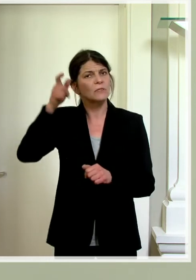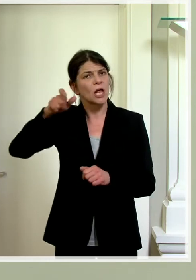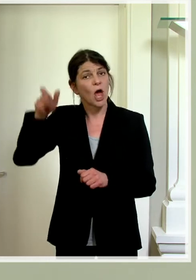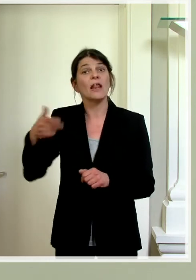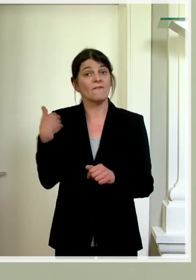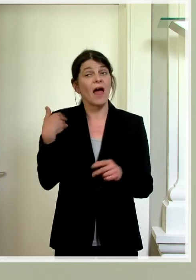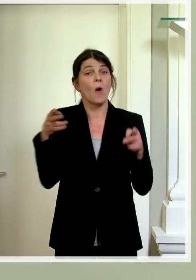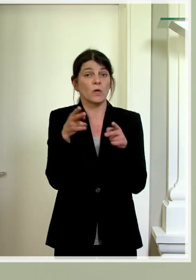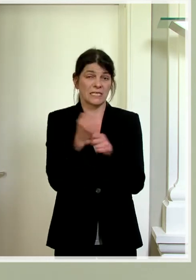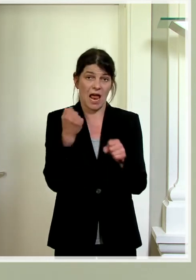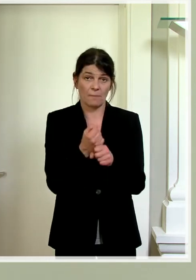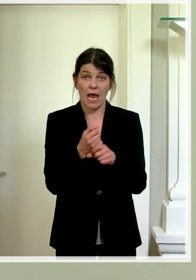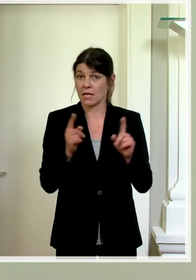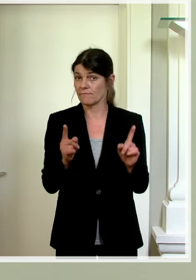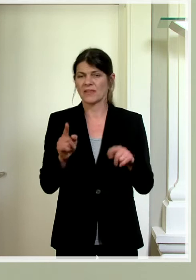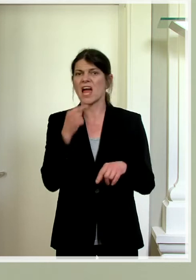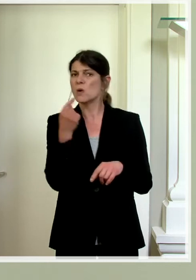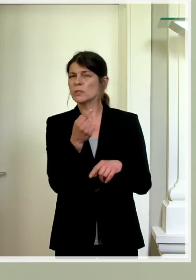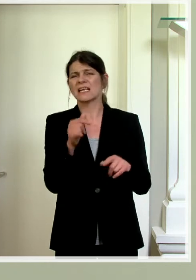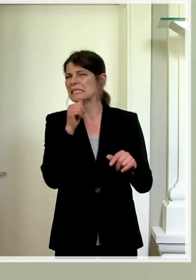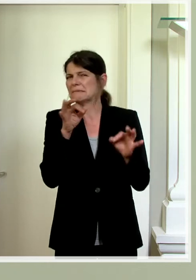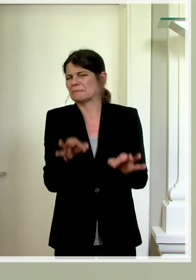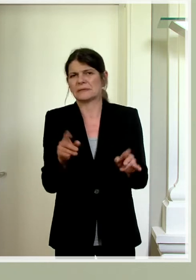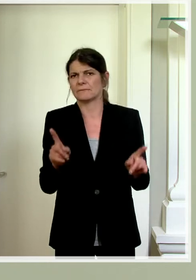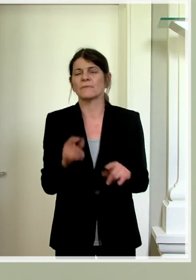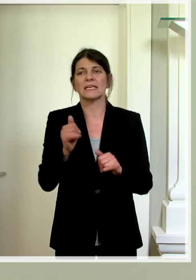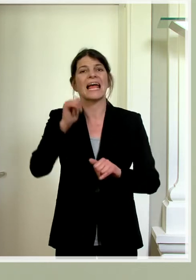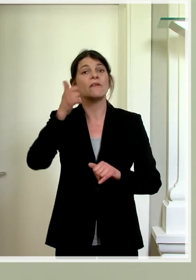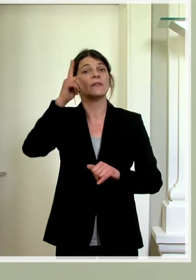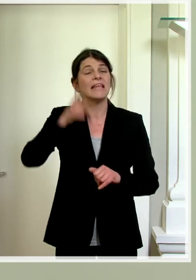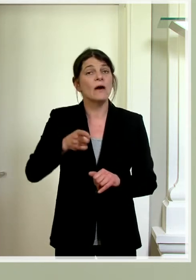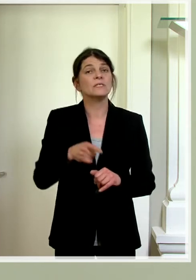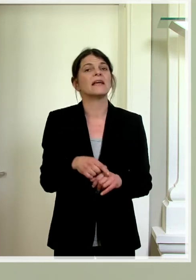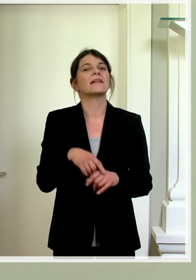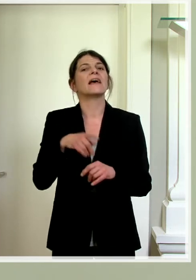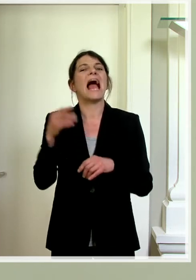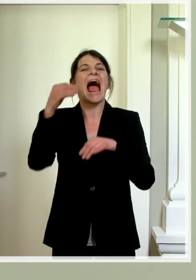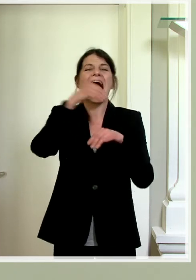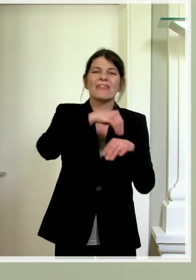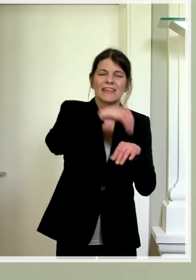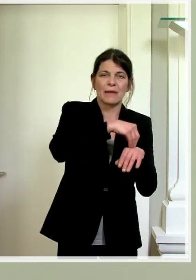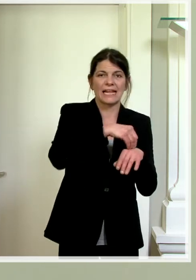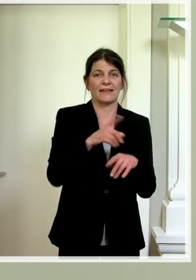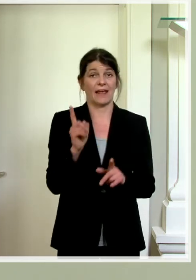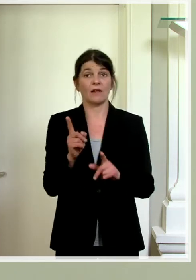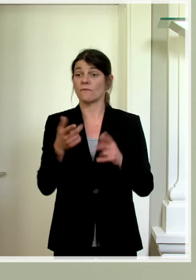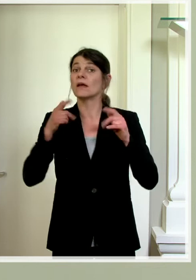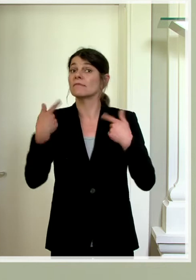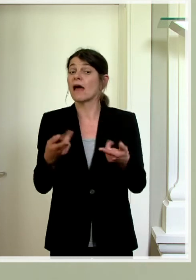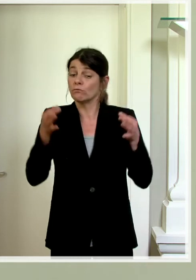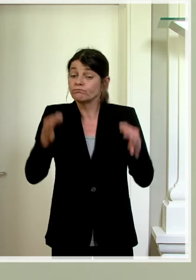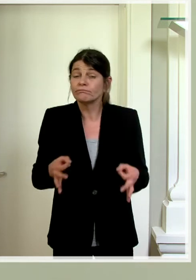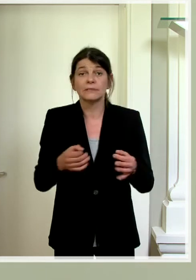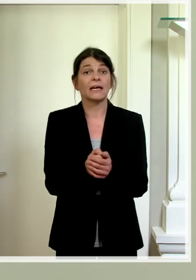Kurzarbeit wären. Diese Aussage ist so nicht ganz richtig. Es sind 11.000 Leute angemeldet. Wie viele das denn effektiv